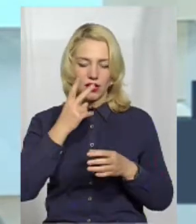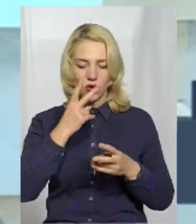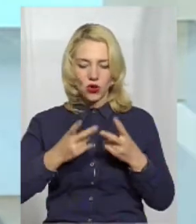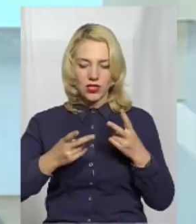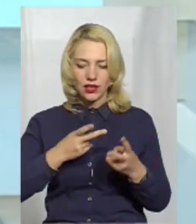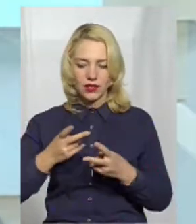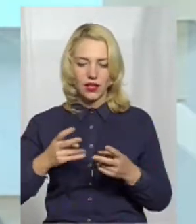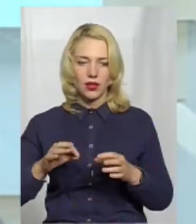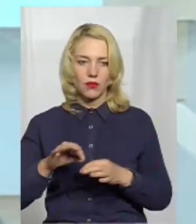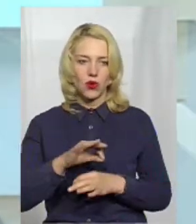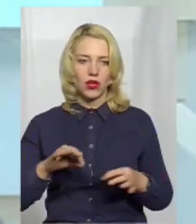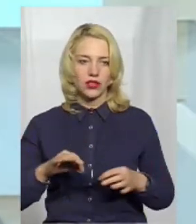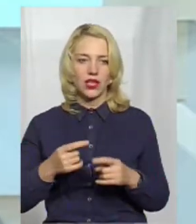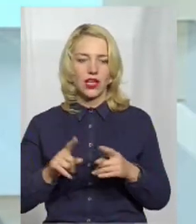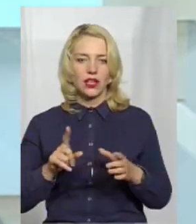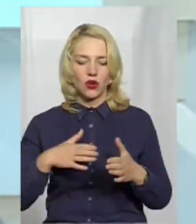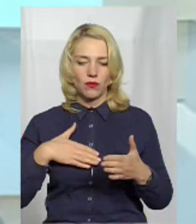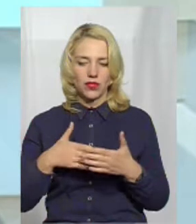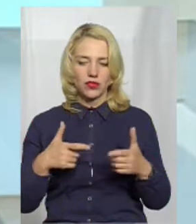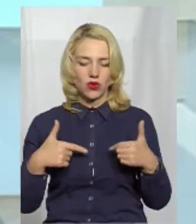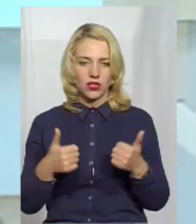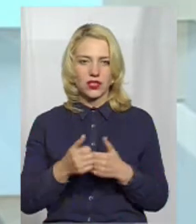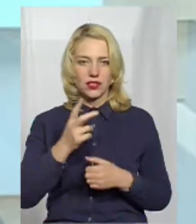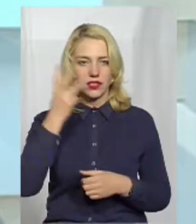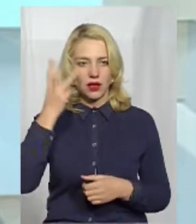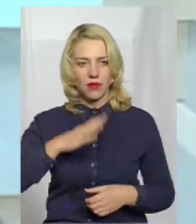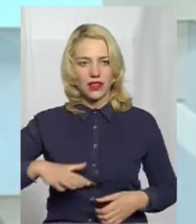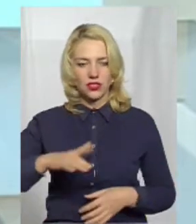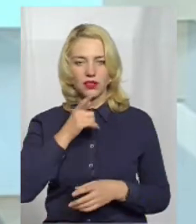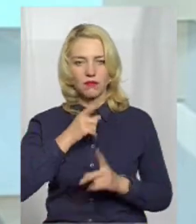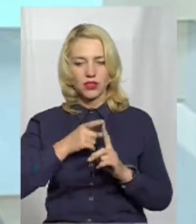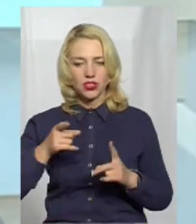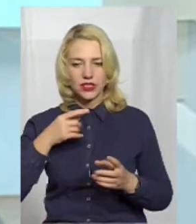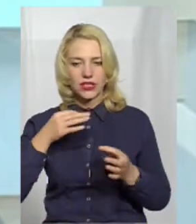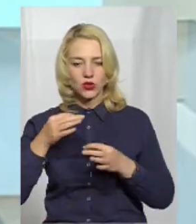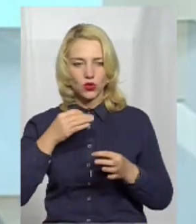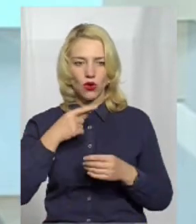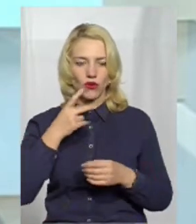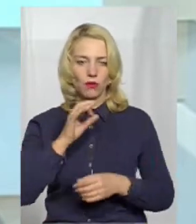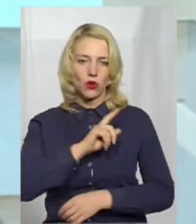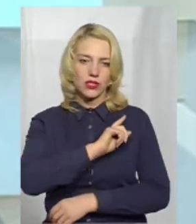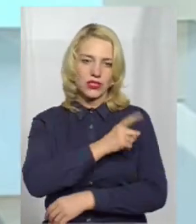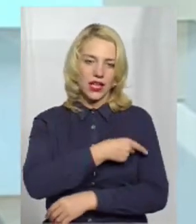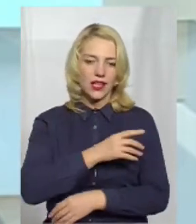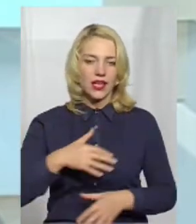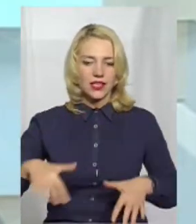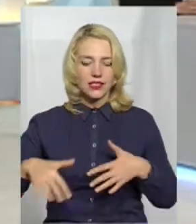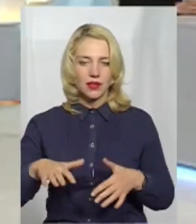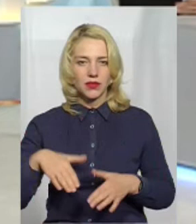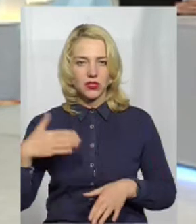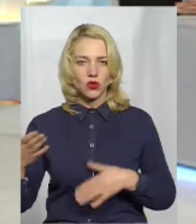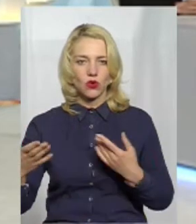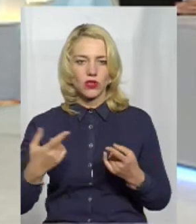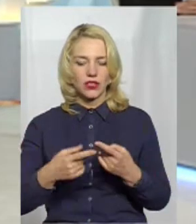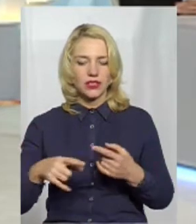громадськими організаціями з Хмельниччини. І під час дискусії говорили про сильні та слабкі сторони цих проєктів і